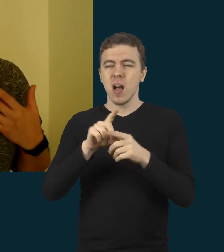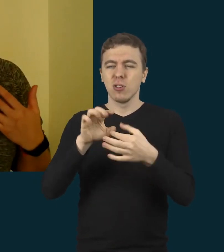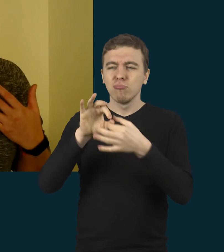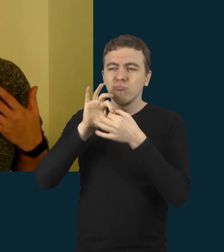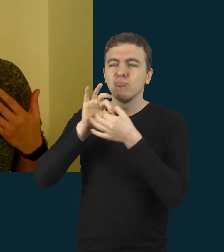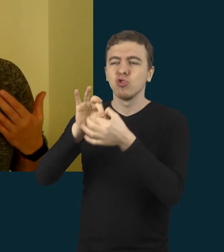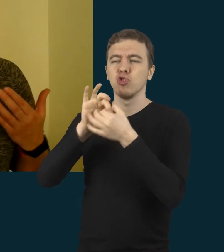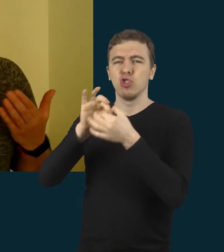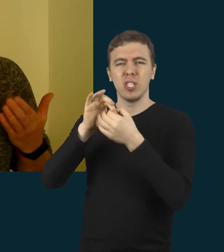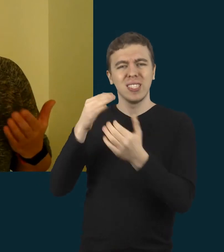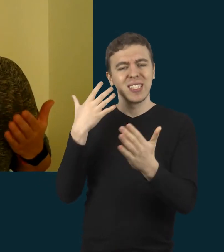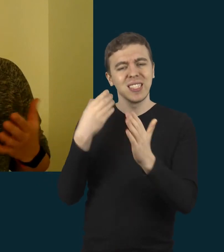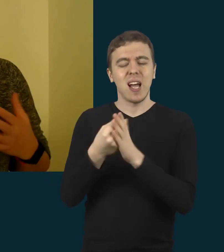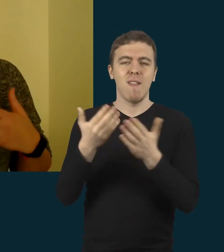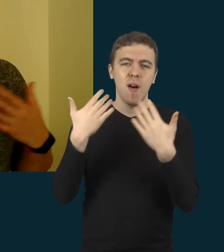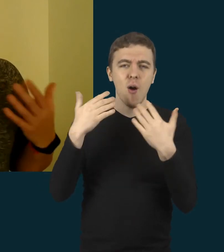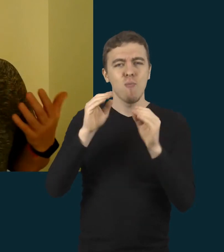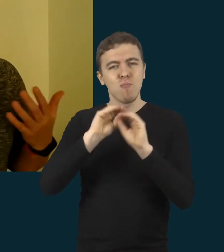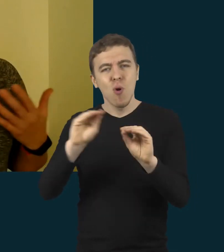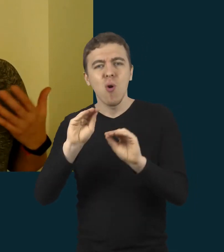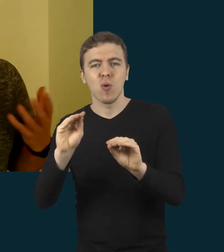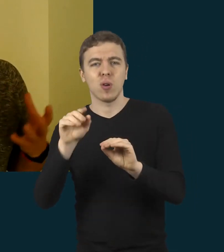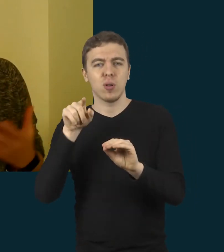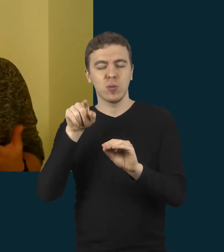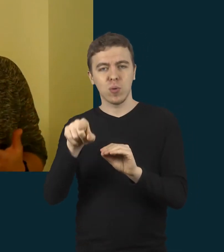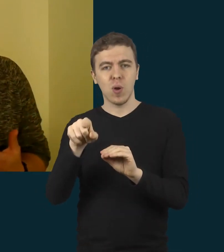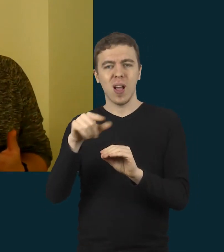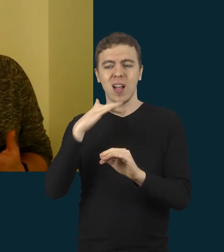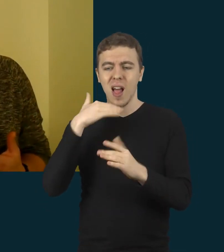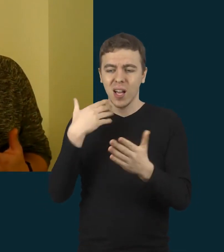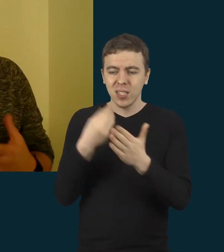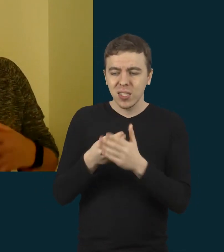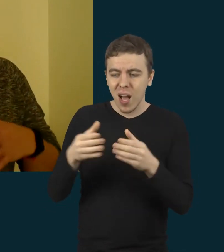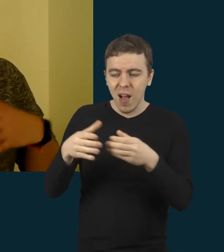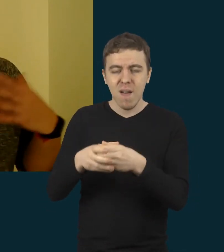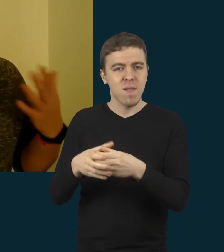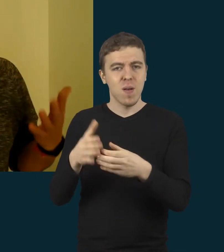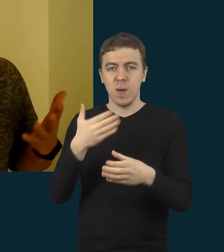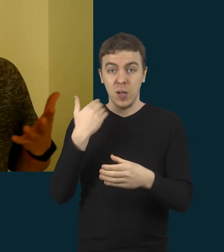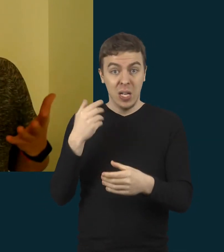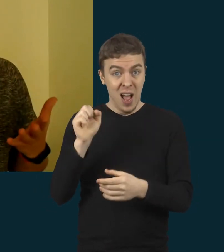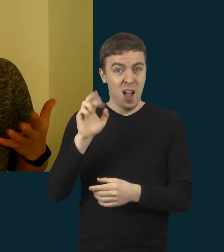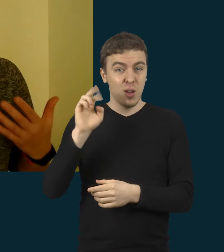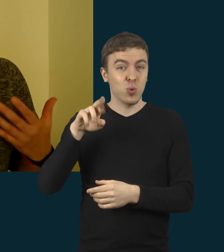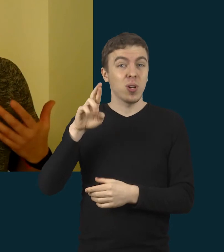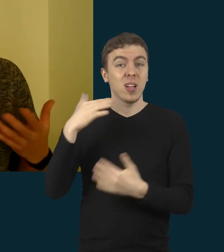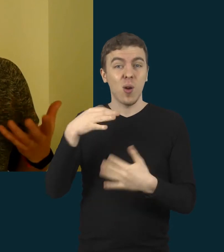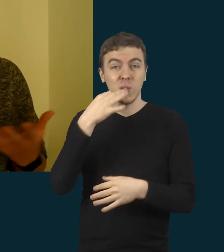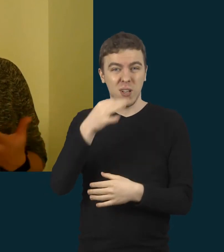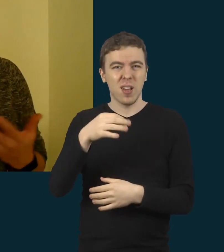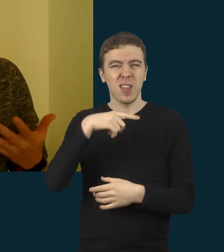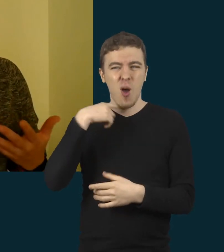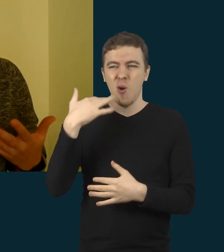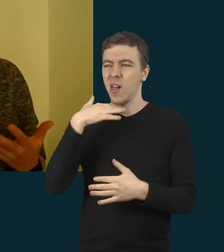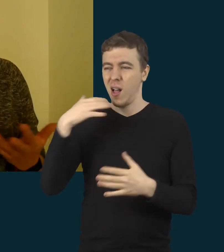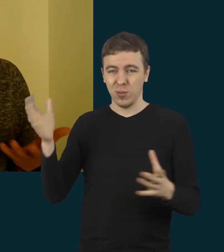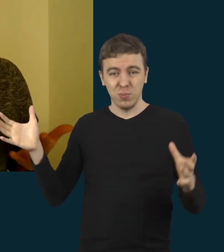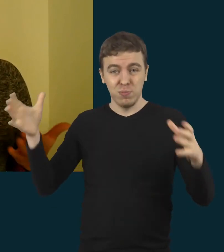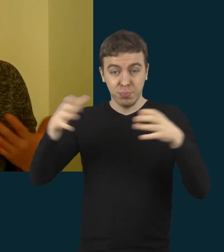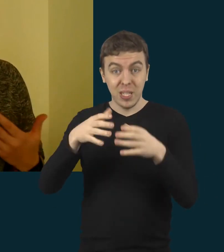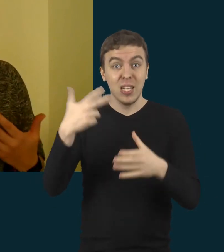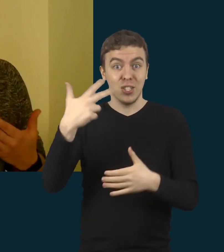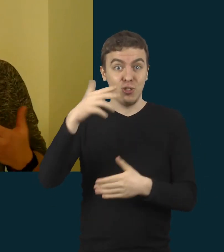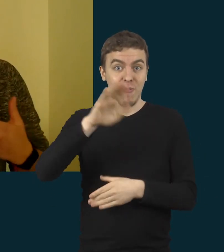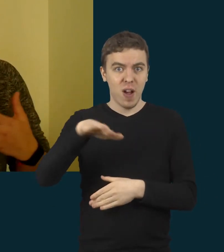savo mokytoju, su savo klasė. Nes kaip jau Artūras minėjau, kad iš pradžių buvo apjungta daug geretą klasių, tai apie 30 vaikų. Tai